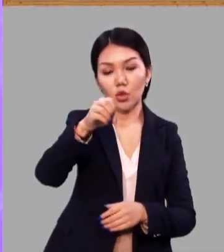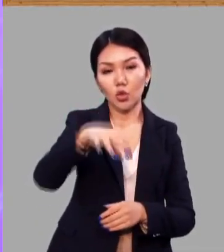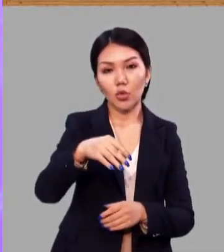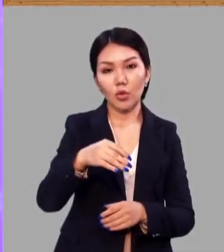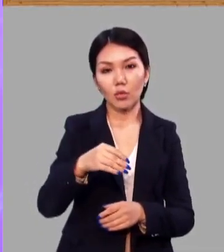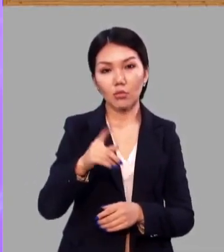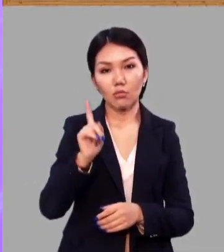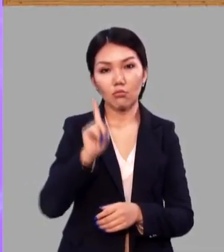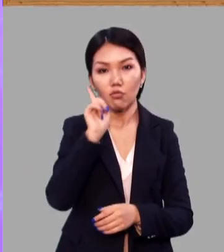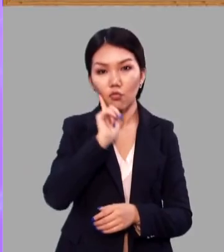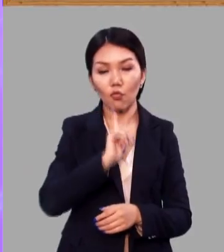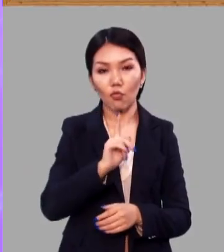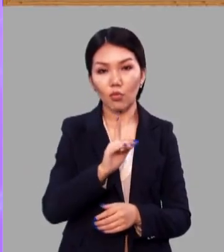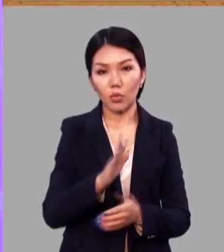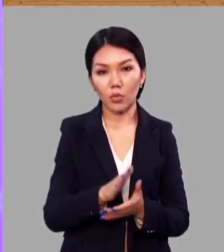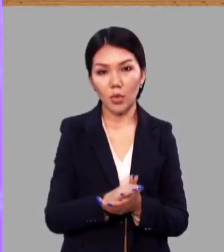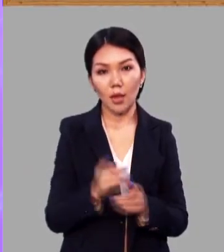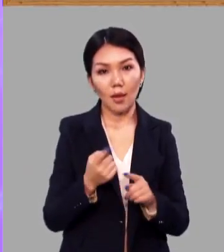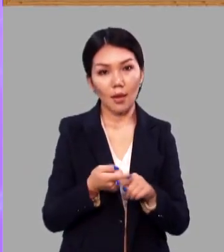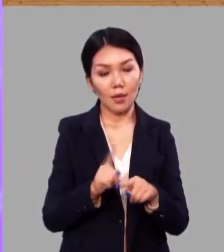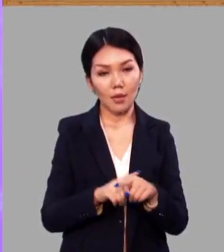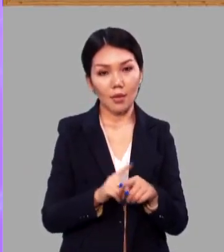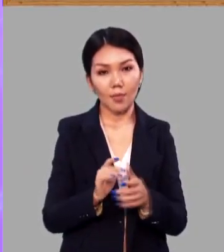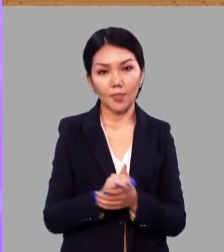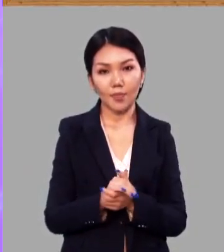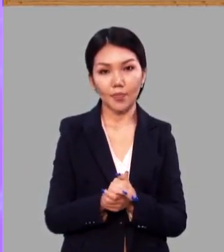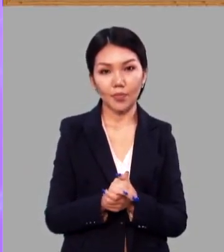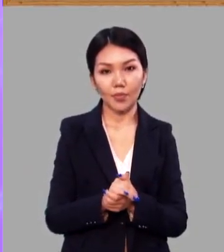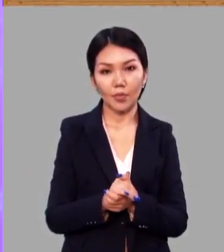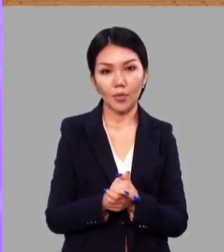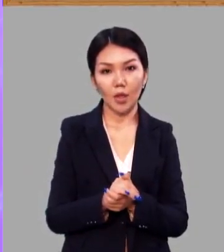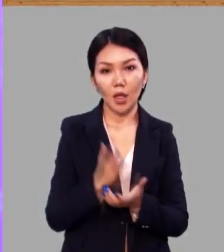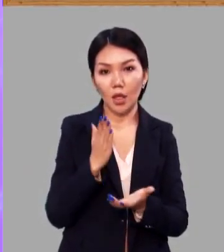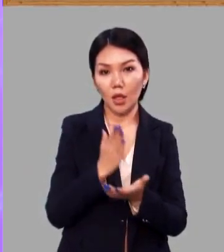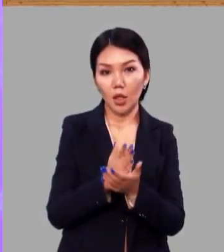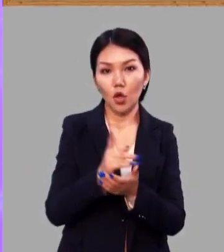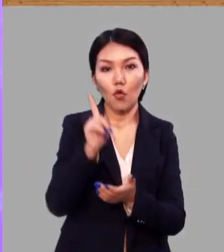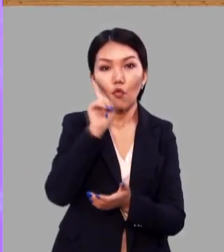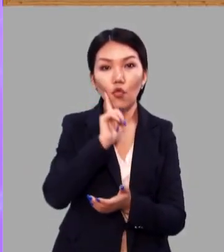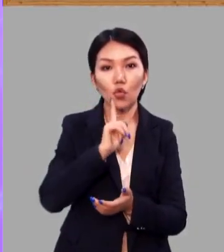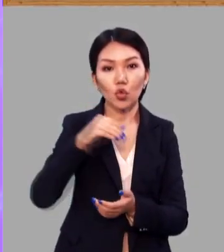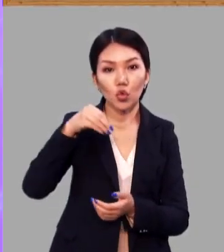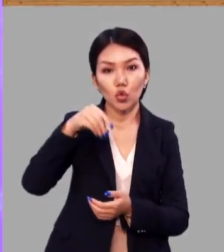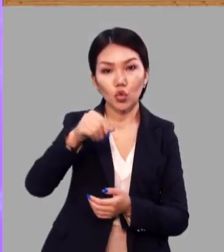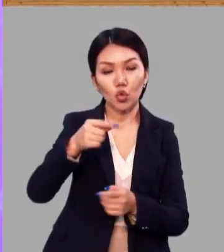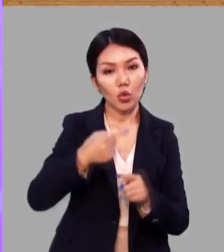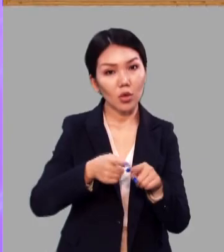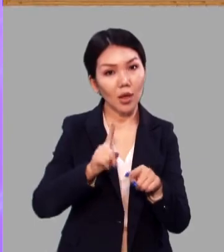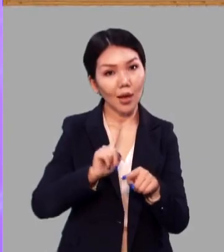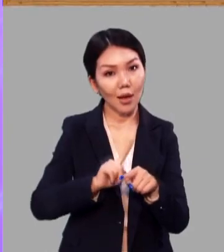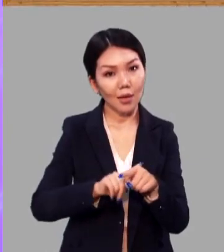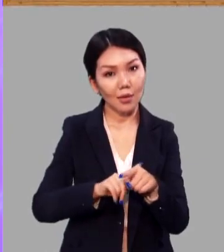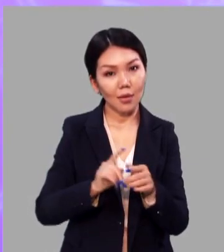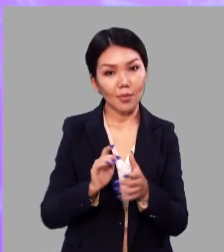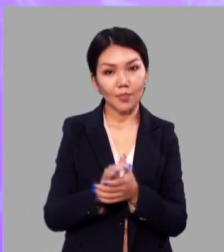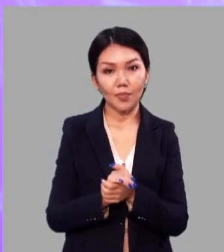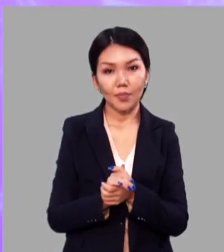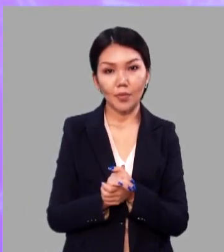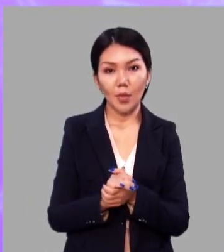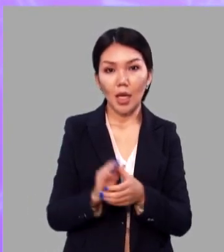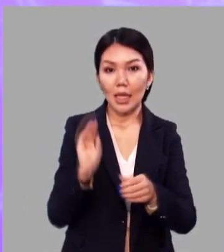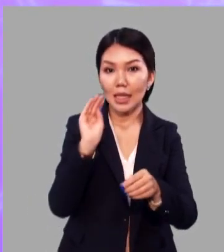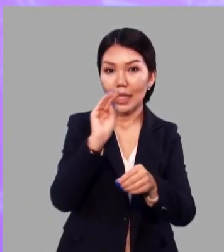вкуса – это… Обладающий вкусом соли – это…